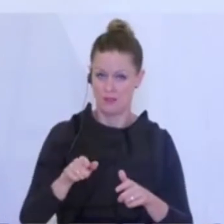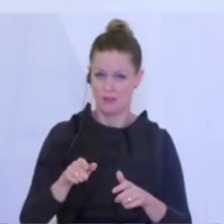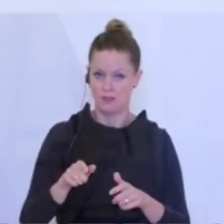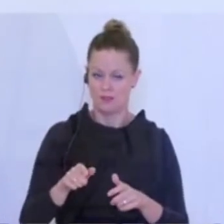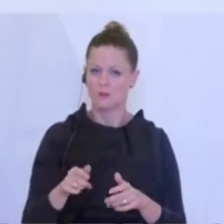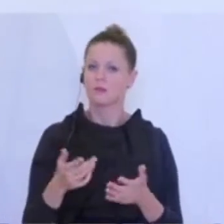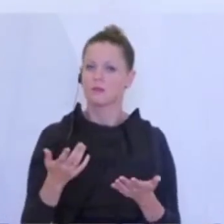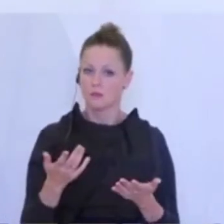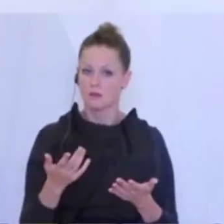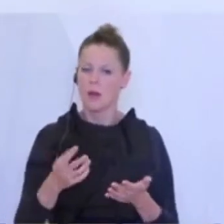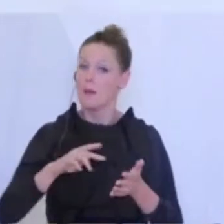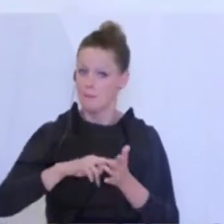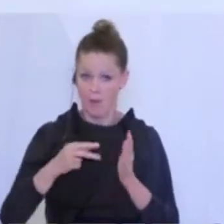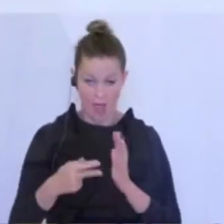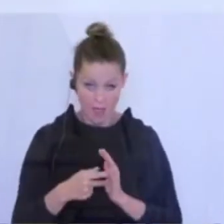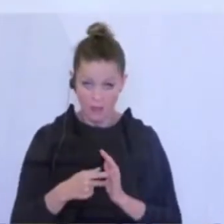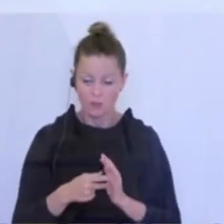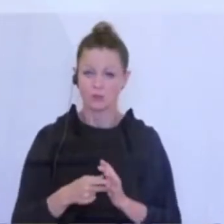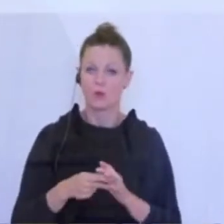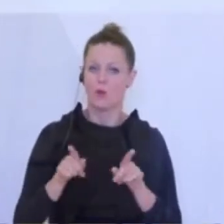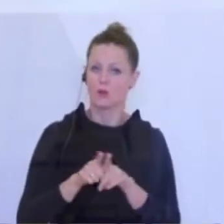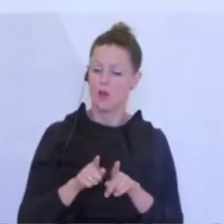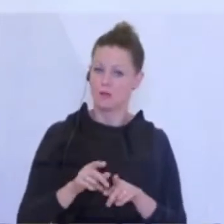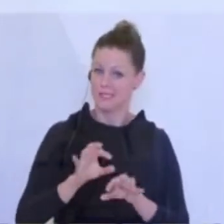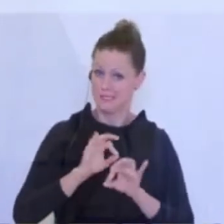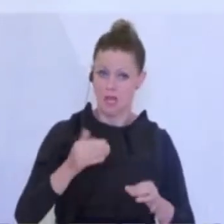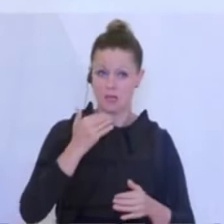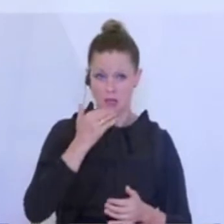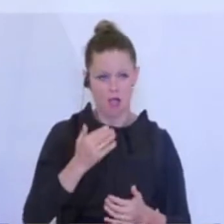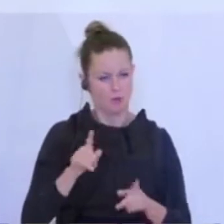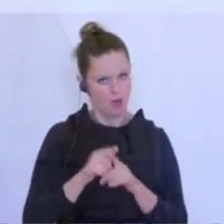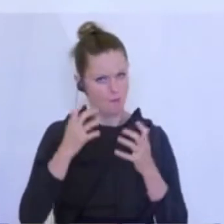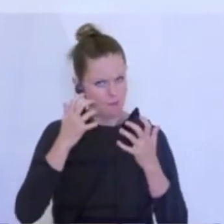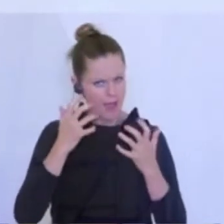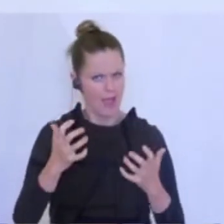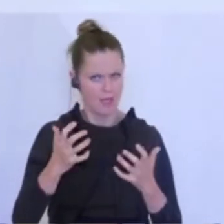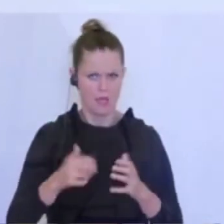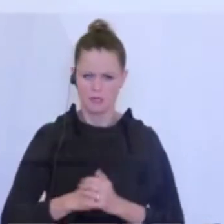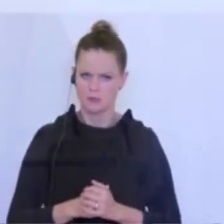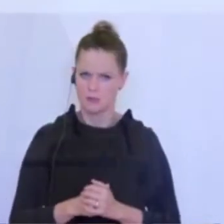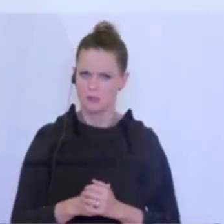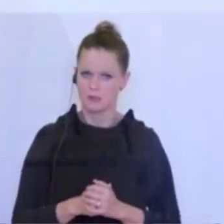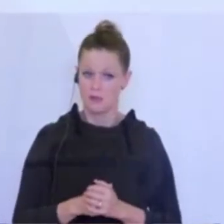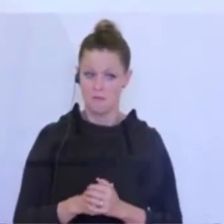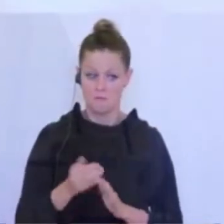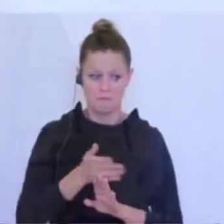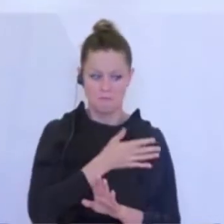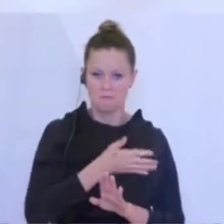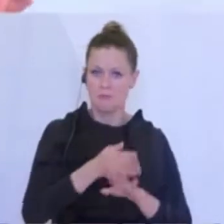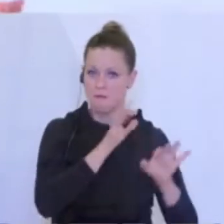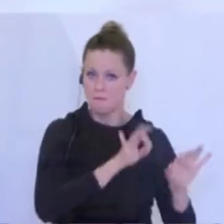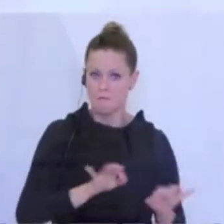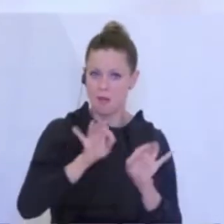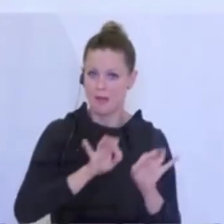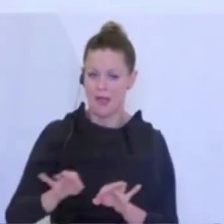vorgesehen und bin sehr dankbar und eigentlich beeindruckt, wie das schon vorbereitet wurde. Auch schon